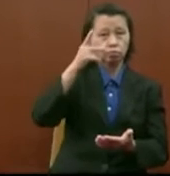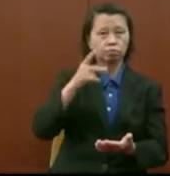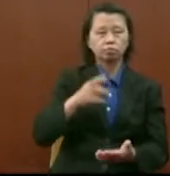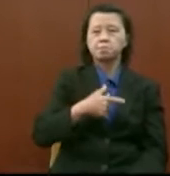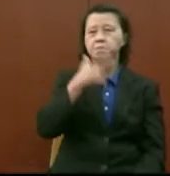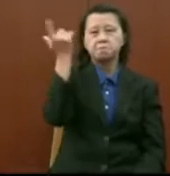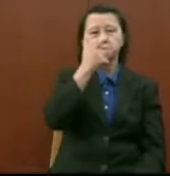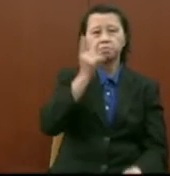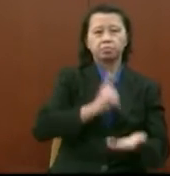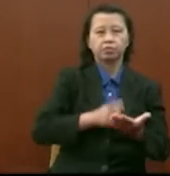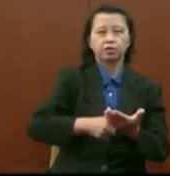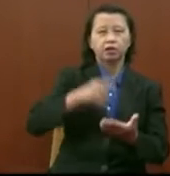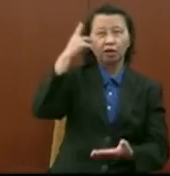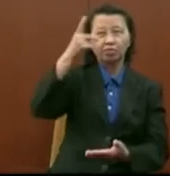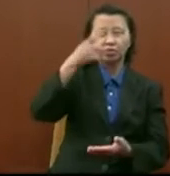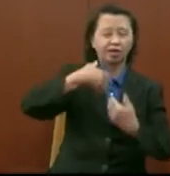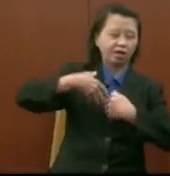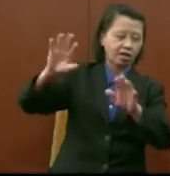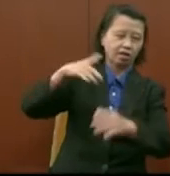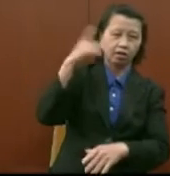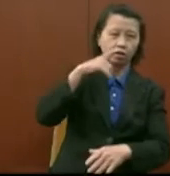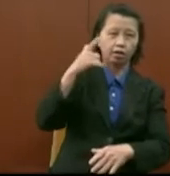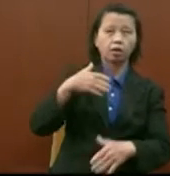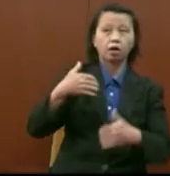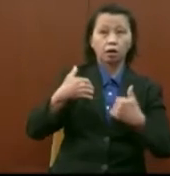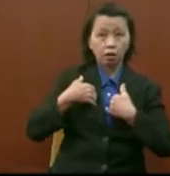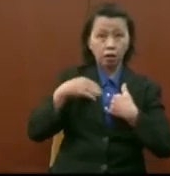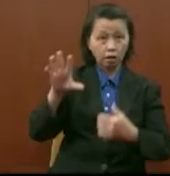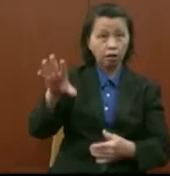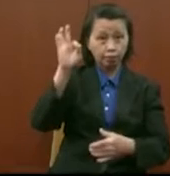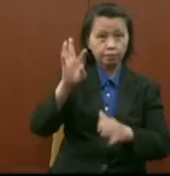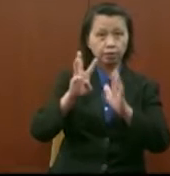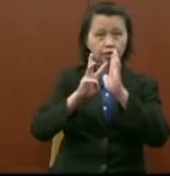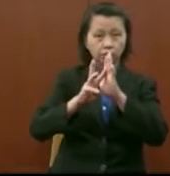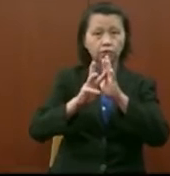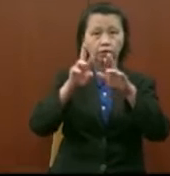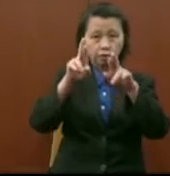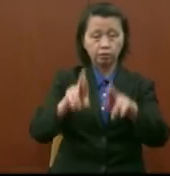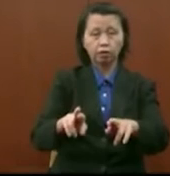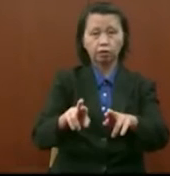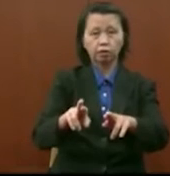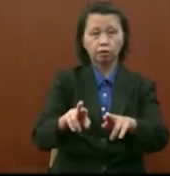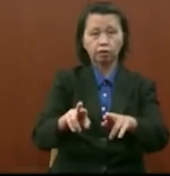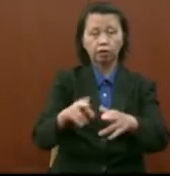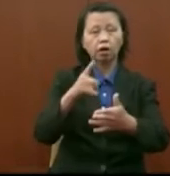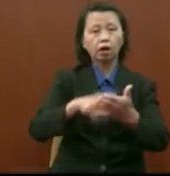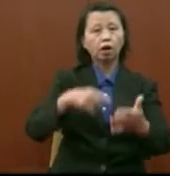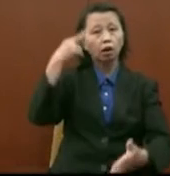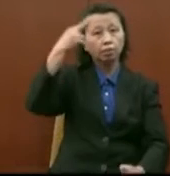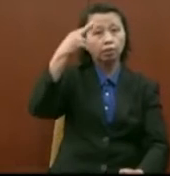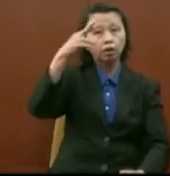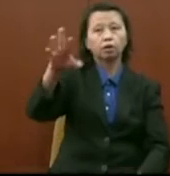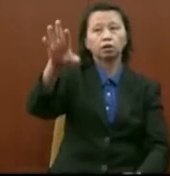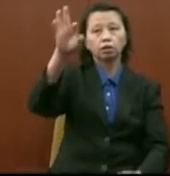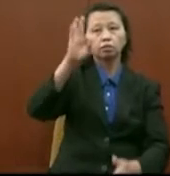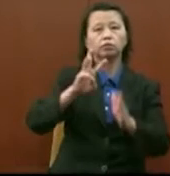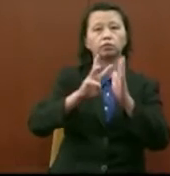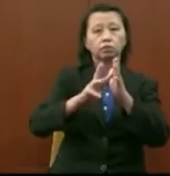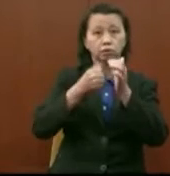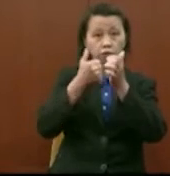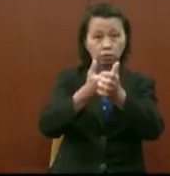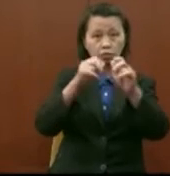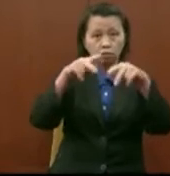tak nak mahu dan adakah mereka memilih wakil rakyat apakah faktor memilih wakil rakyat berdasarkan parti